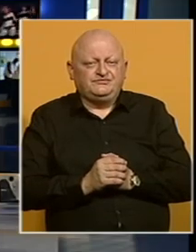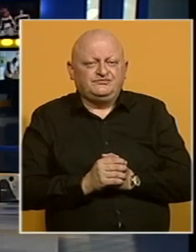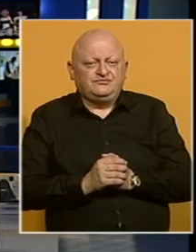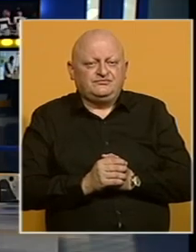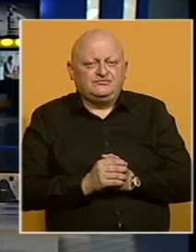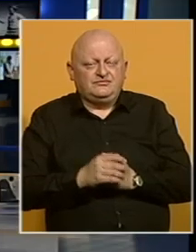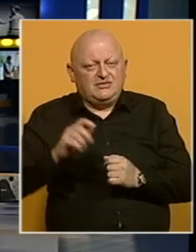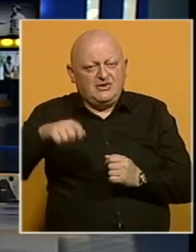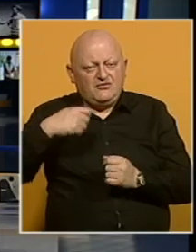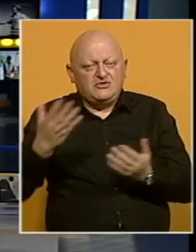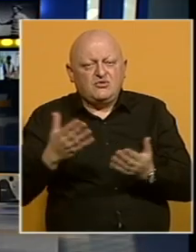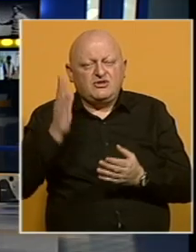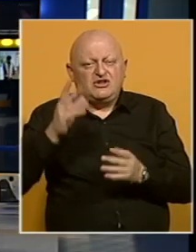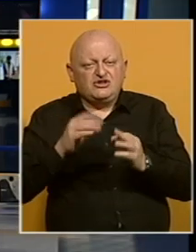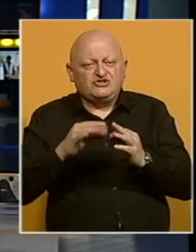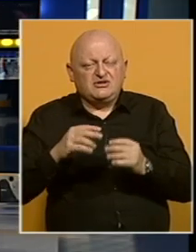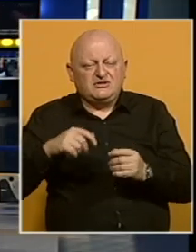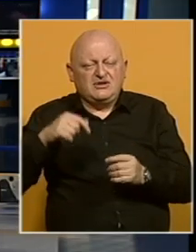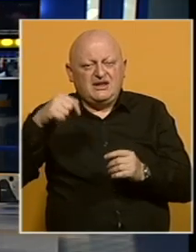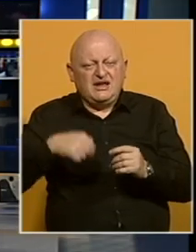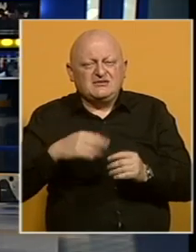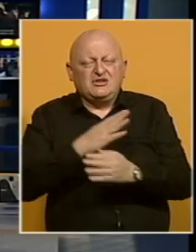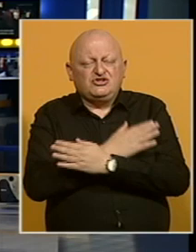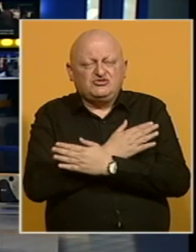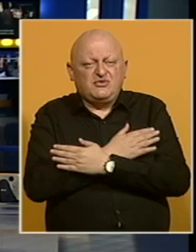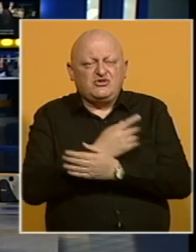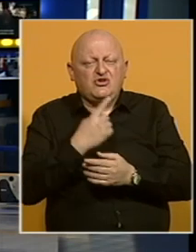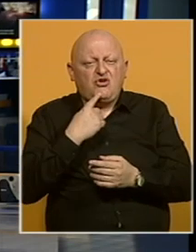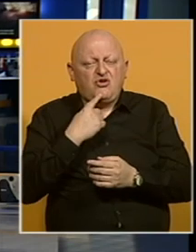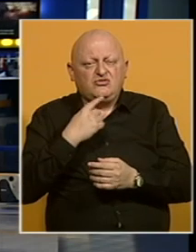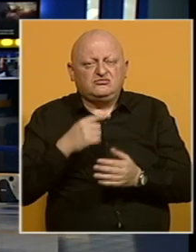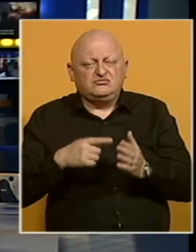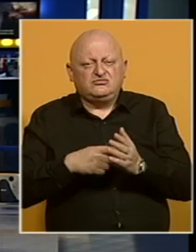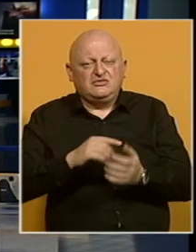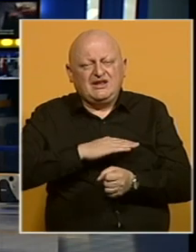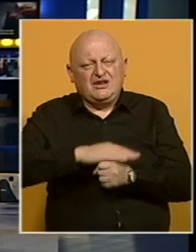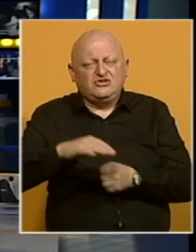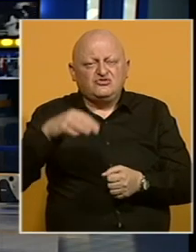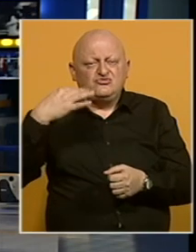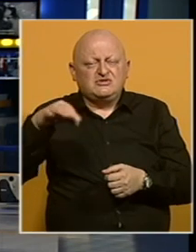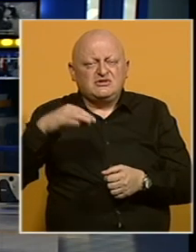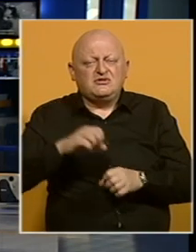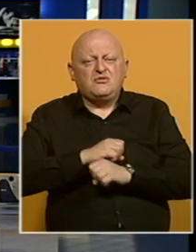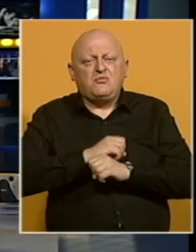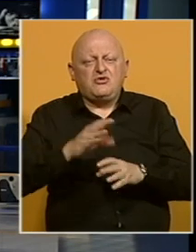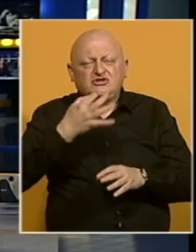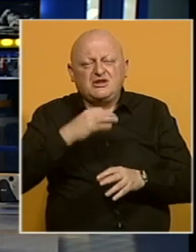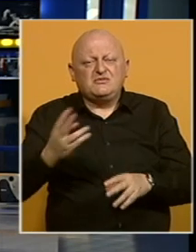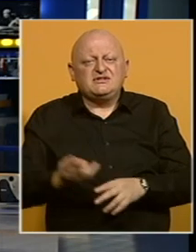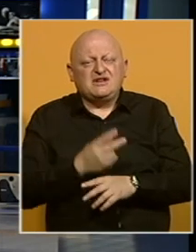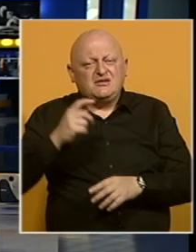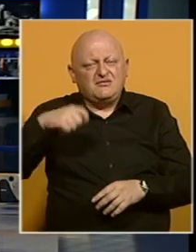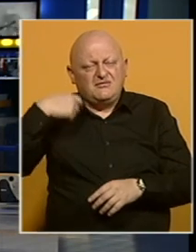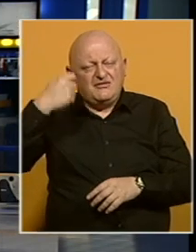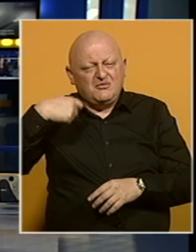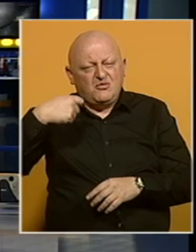Film Kuda ide Šaida BH rediteljice Jasmile Žbanić koji tematizira genocidu u Srebrenici proglašen je najboljim stranim